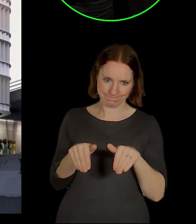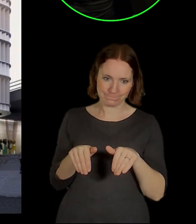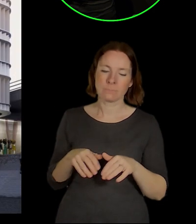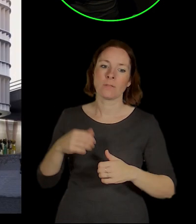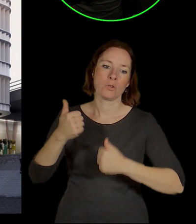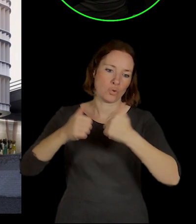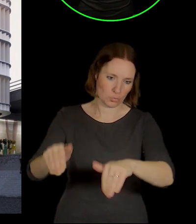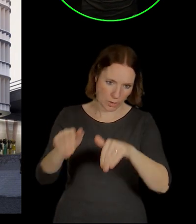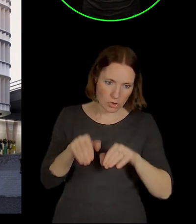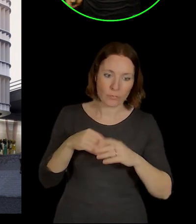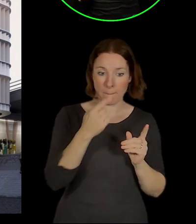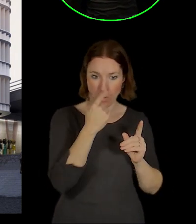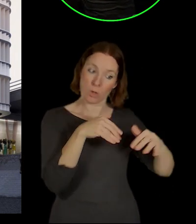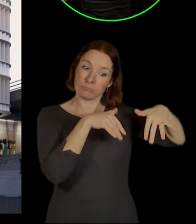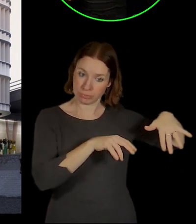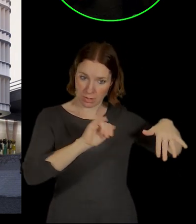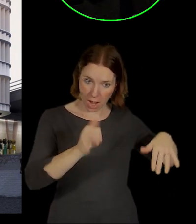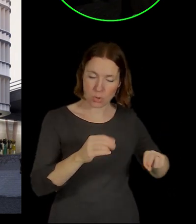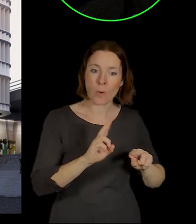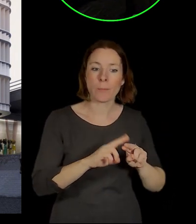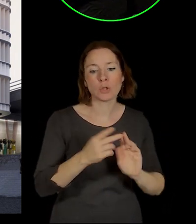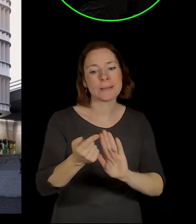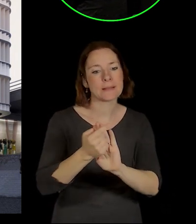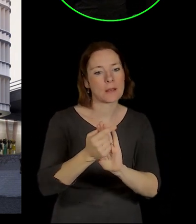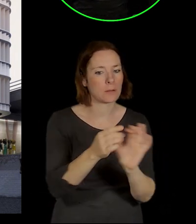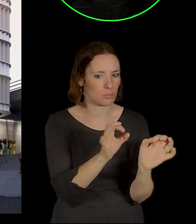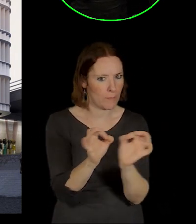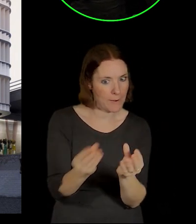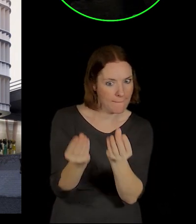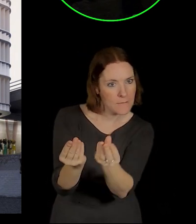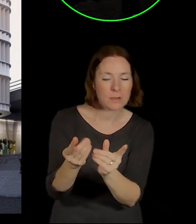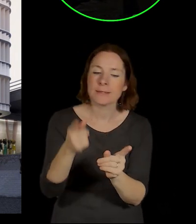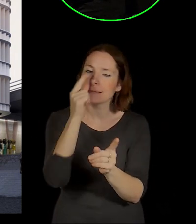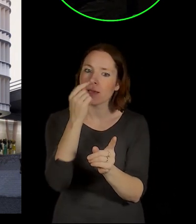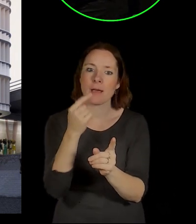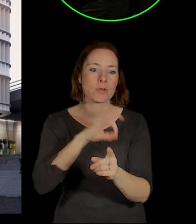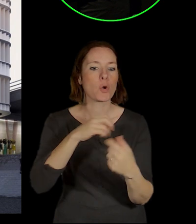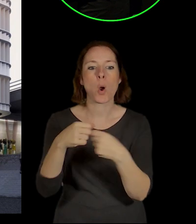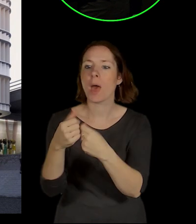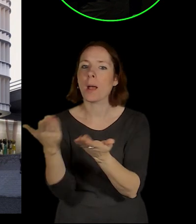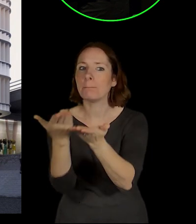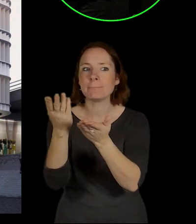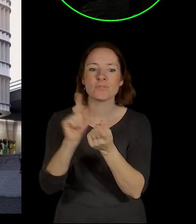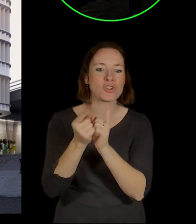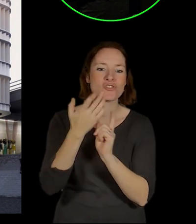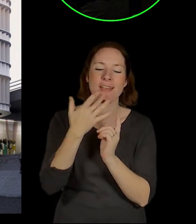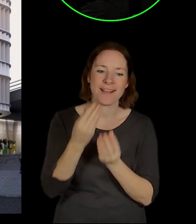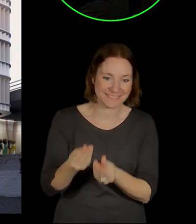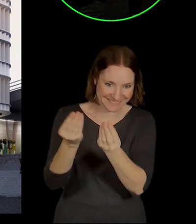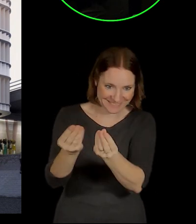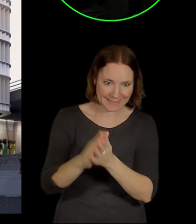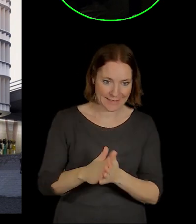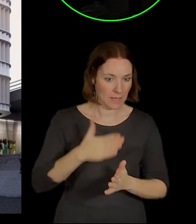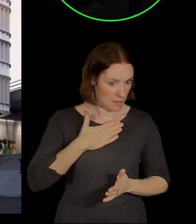byli jsme tam v porotě a zpracovali jsme to zadání a dívali jsme se, jak to půjde kolegom tu ideou naplnit. Jsme rádi, že